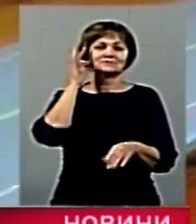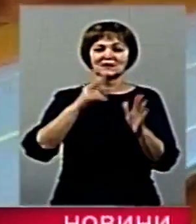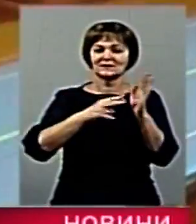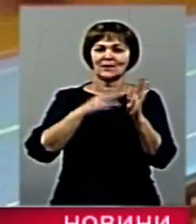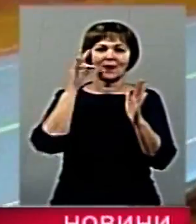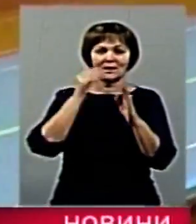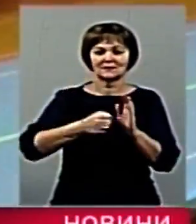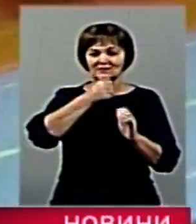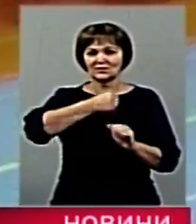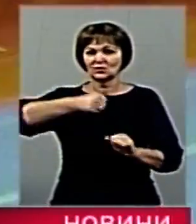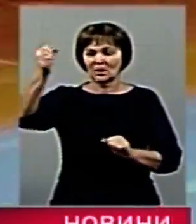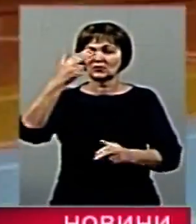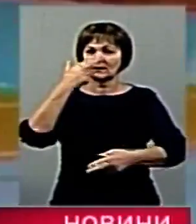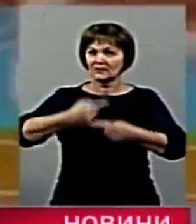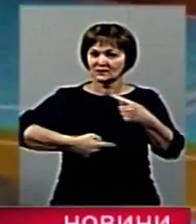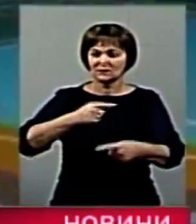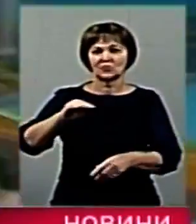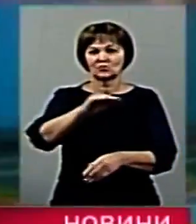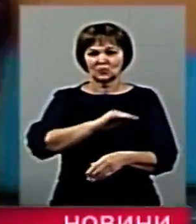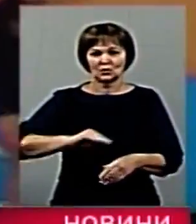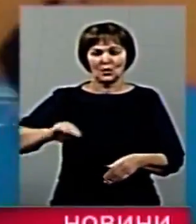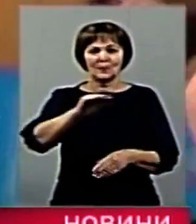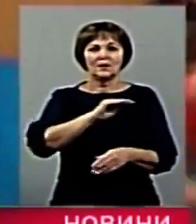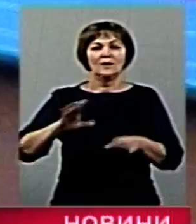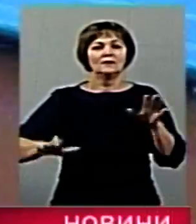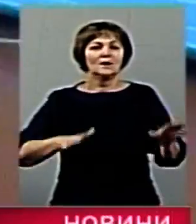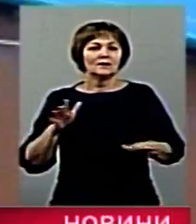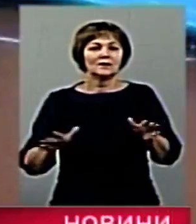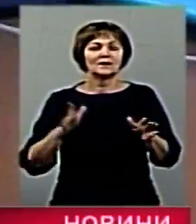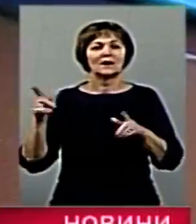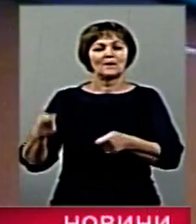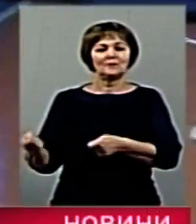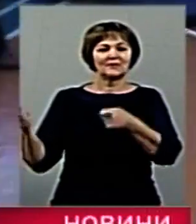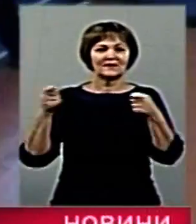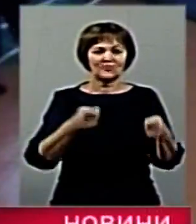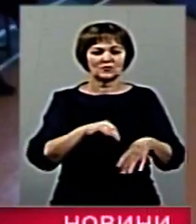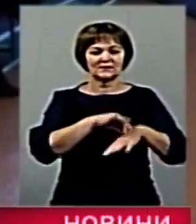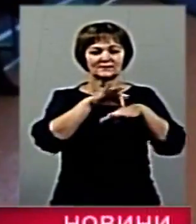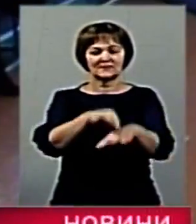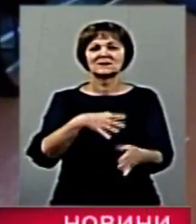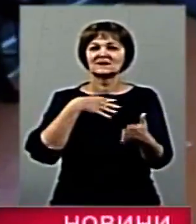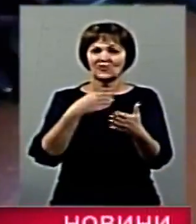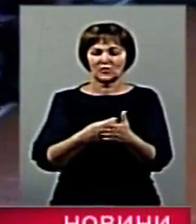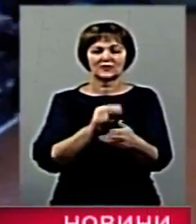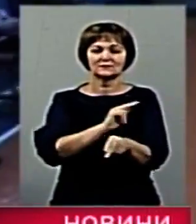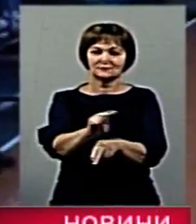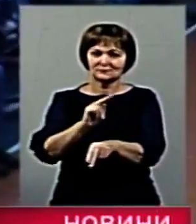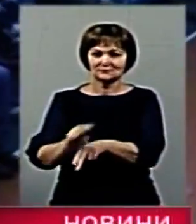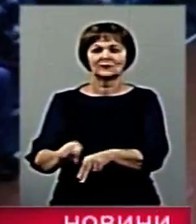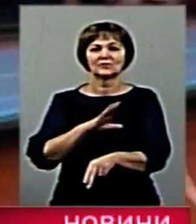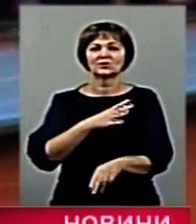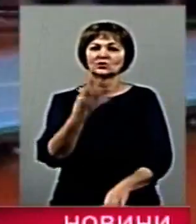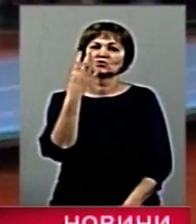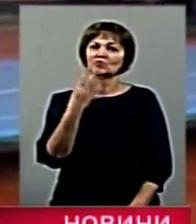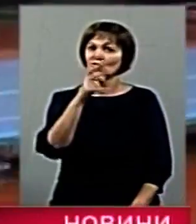років та старших. Традиційно з Житомирщини тренери привозять своїх вихованців на ці змагання. Цього разу їх було всього четверо,